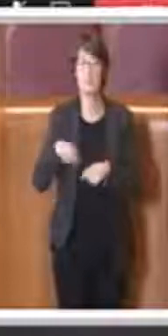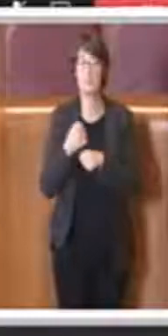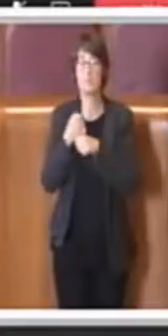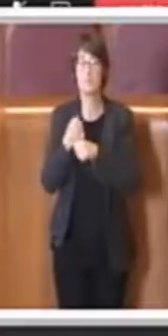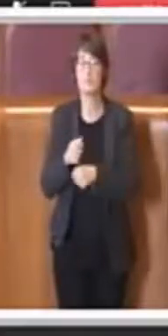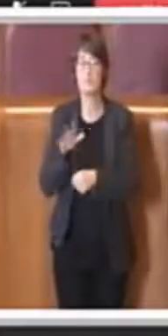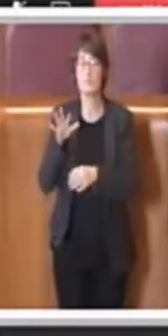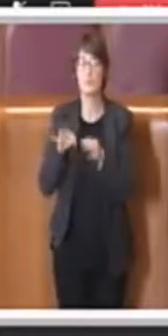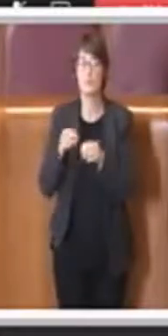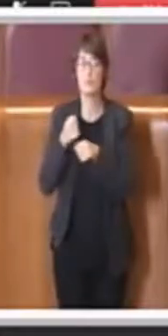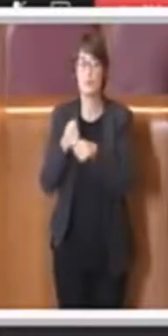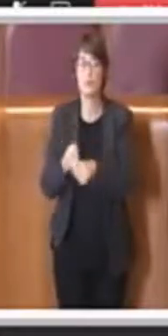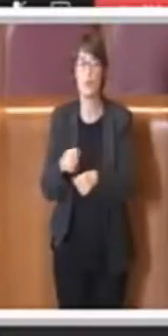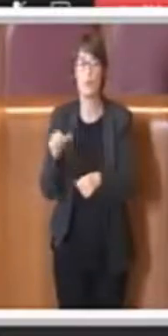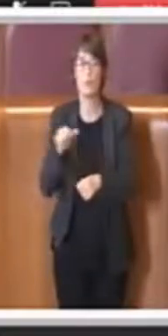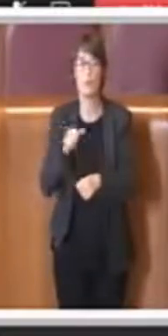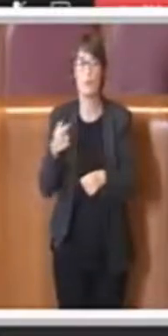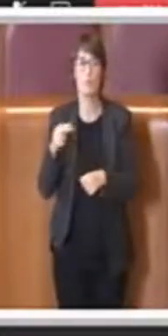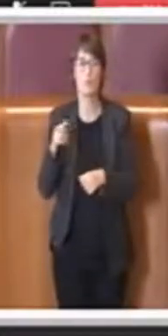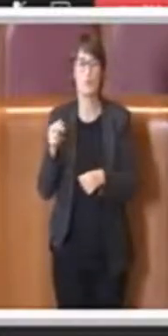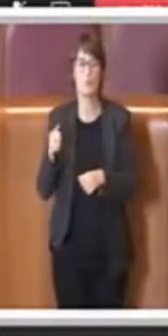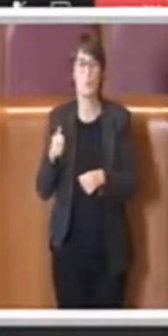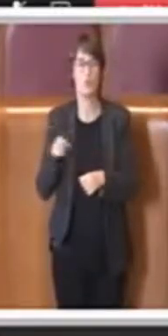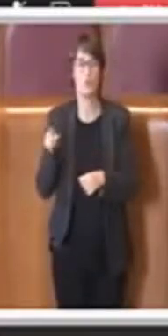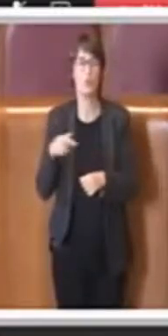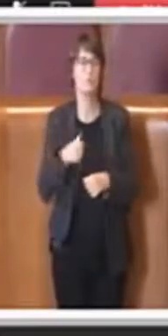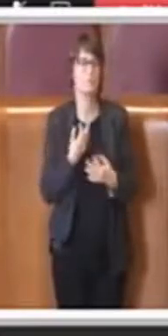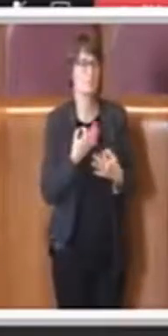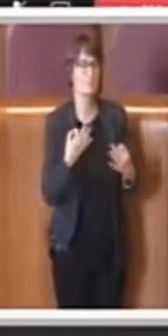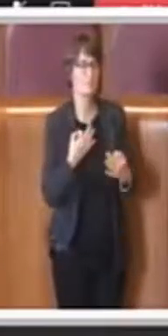Sì Presidente, faccio un'illustrazione per tutti.